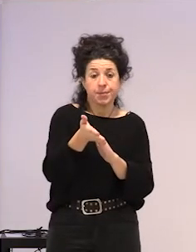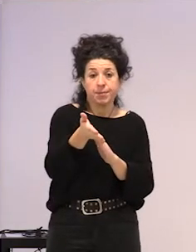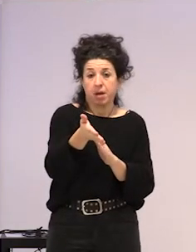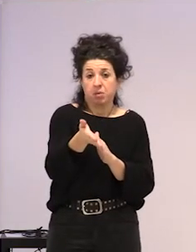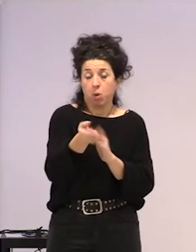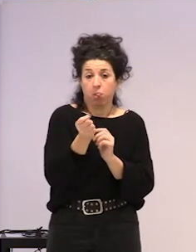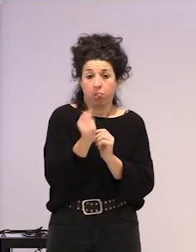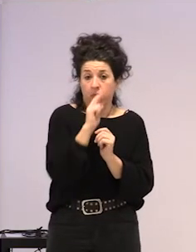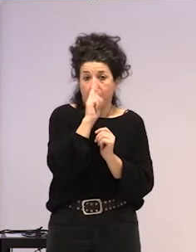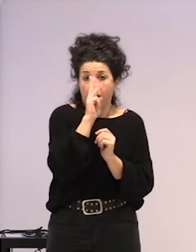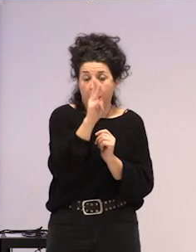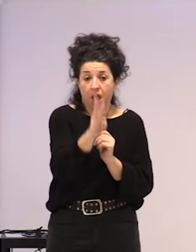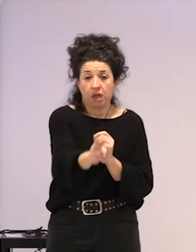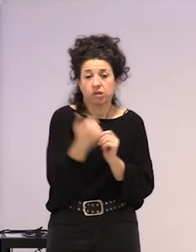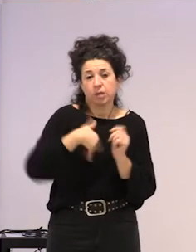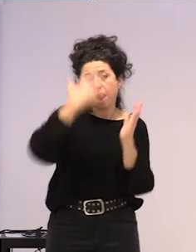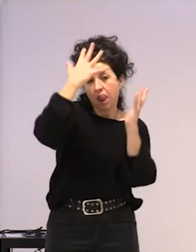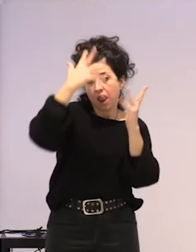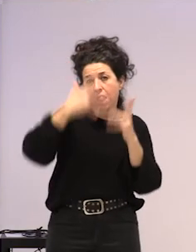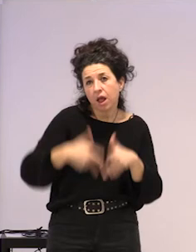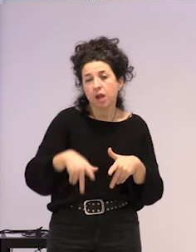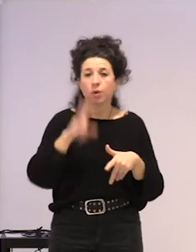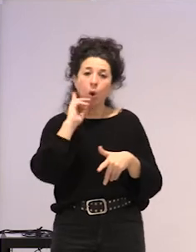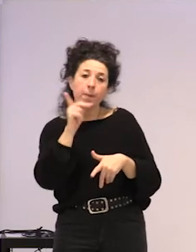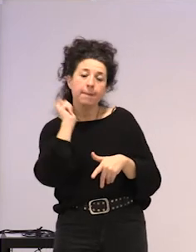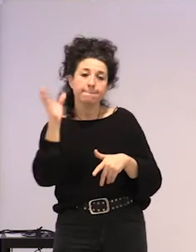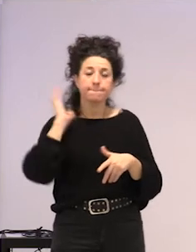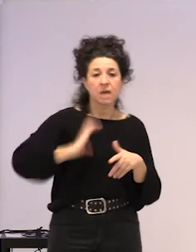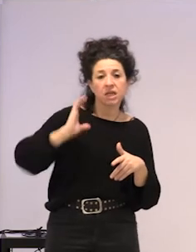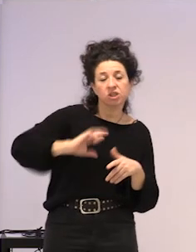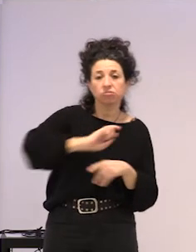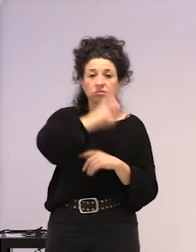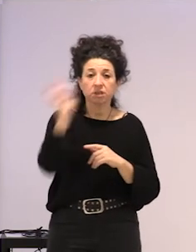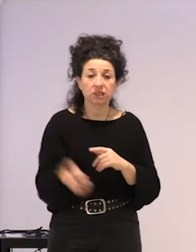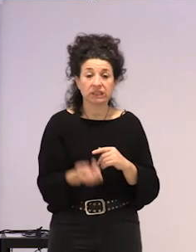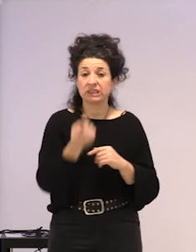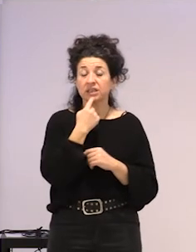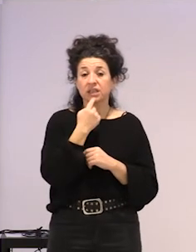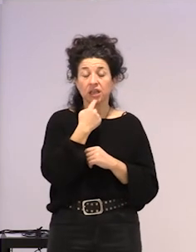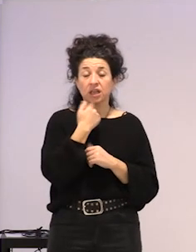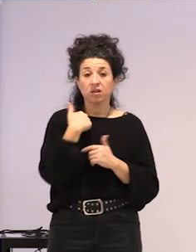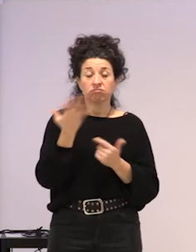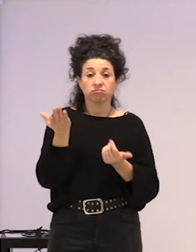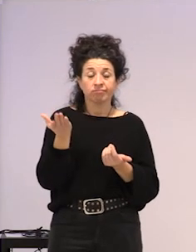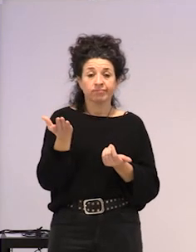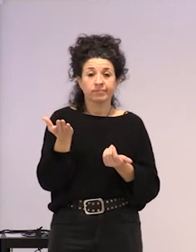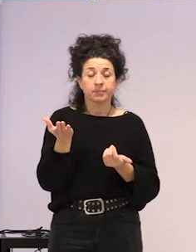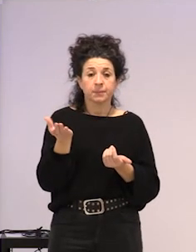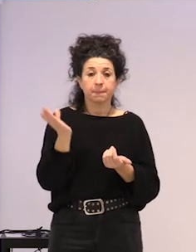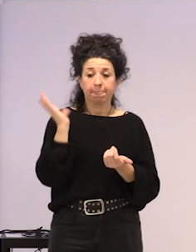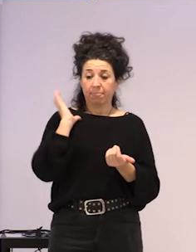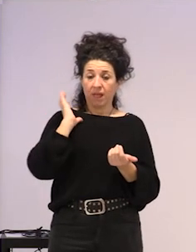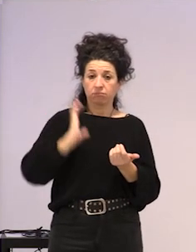erretiratzeko, eta ja kalkuloak egiten, pentsioarekin, eta barres, eta esaten zuen, ba, bera, jasotzen duen